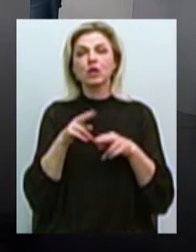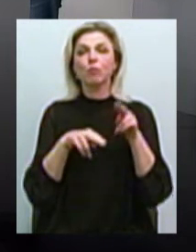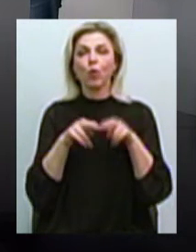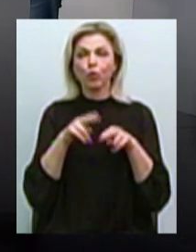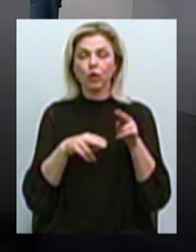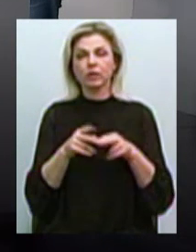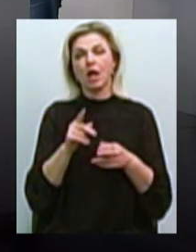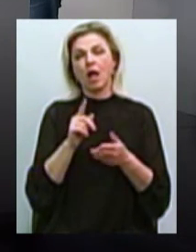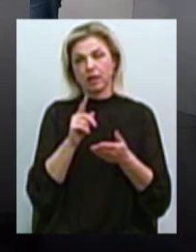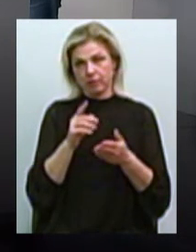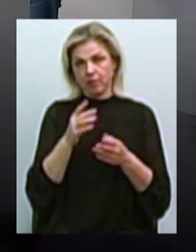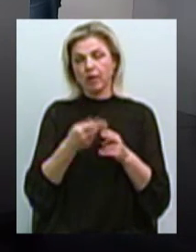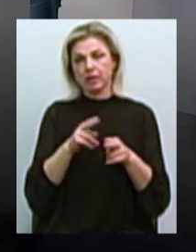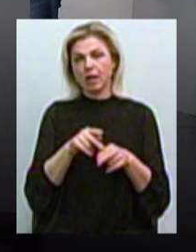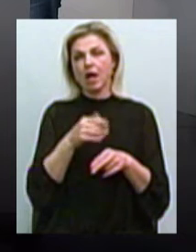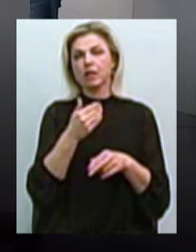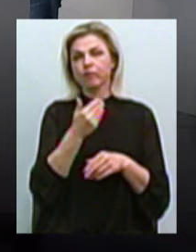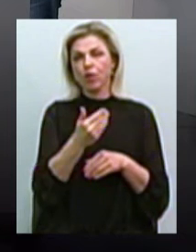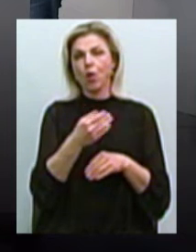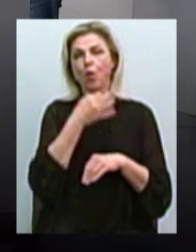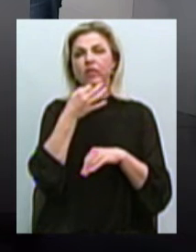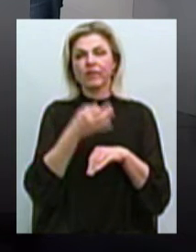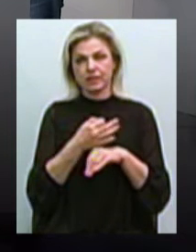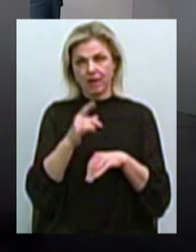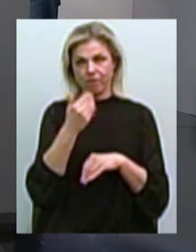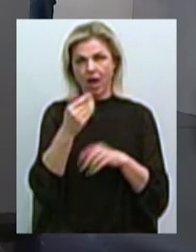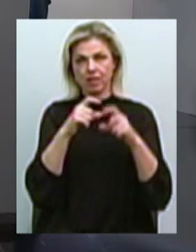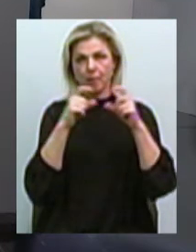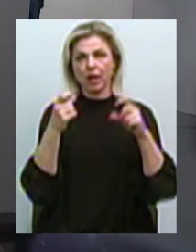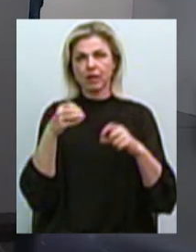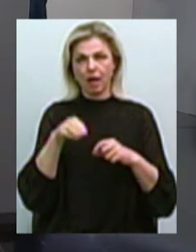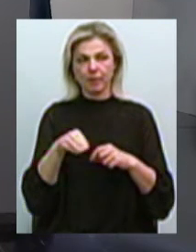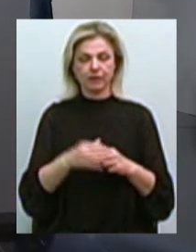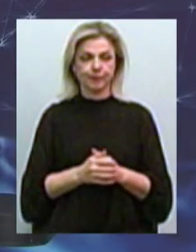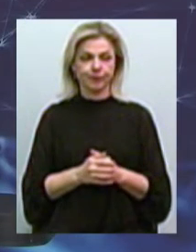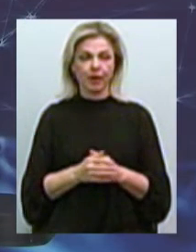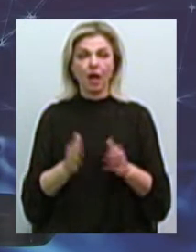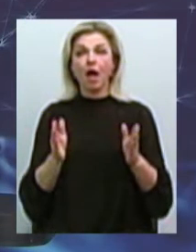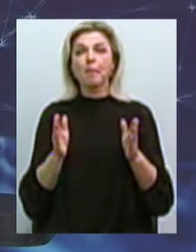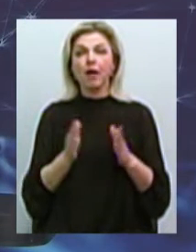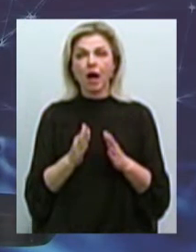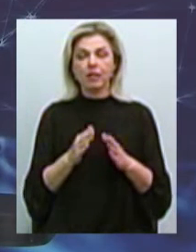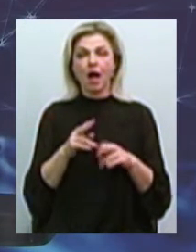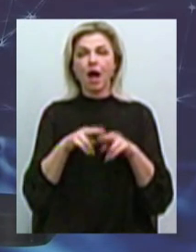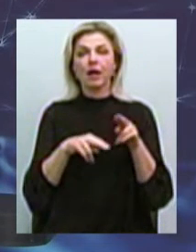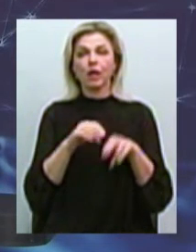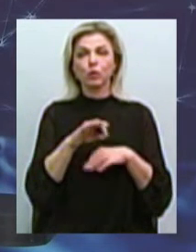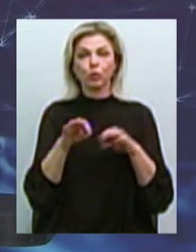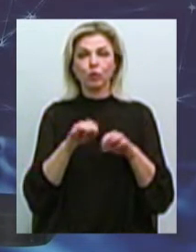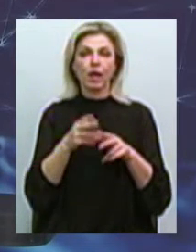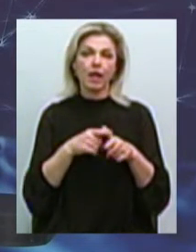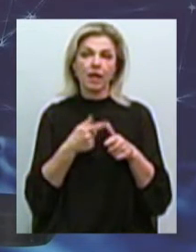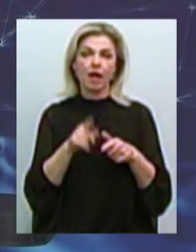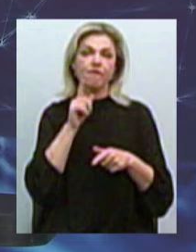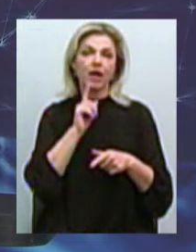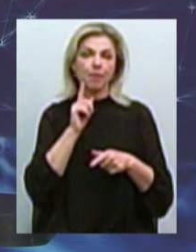об'єкти належать до сфери відповідальності вашого департаменту? Малі архітектурні форми чи временні зберігання –